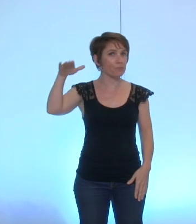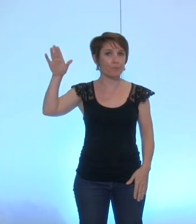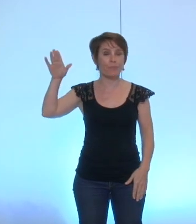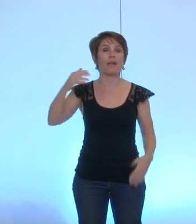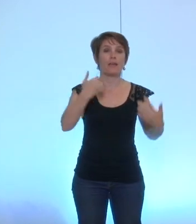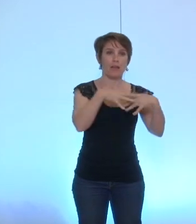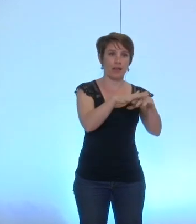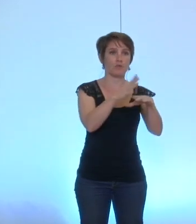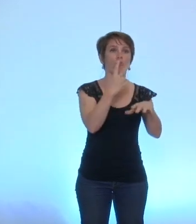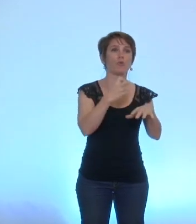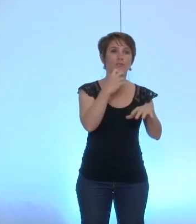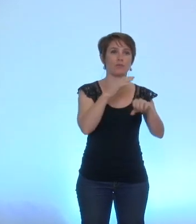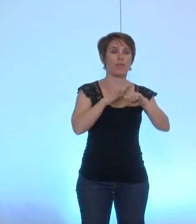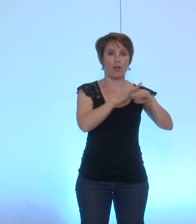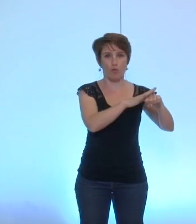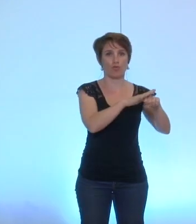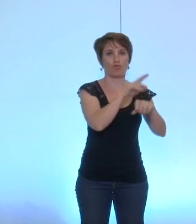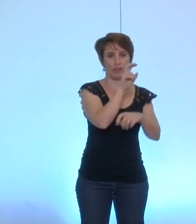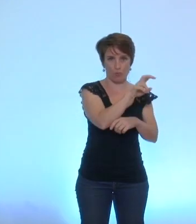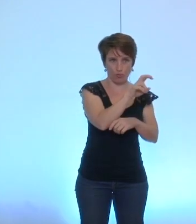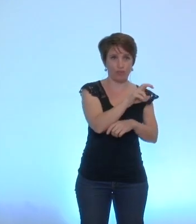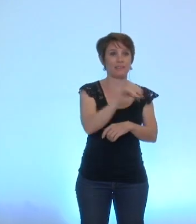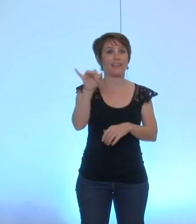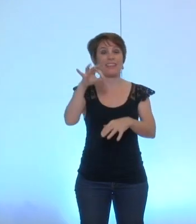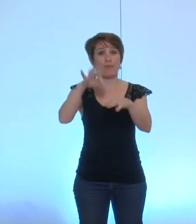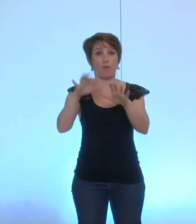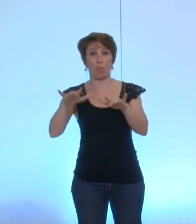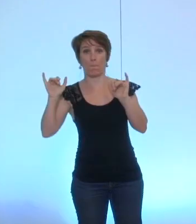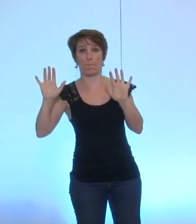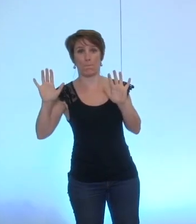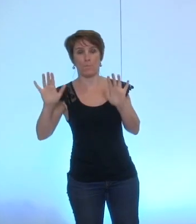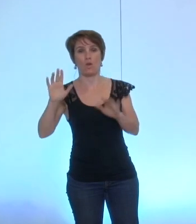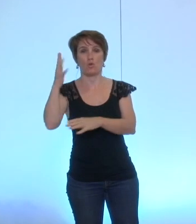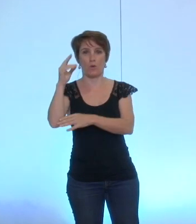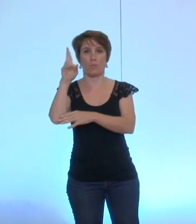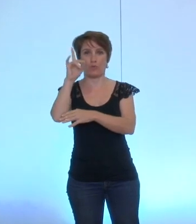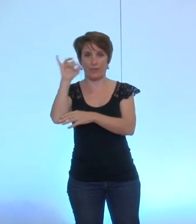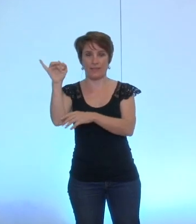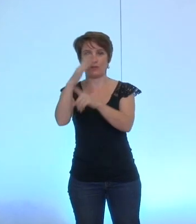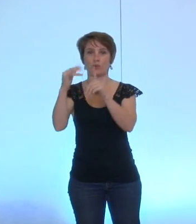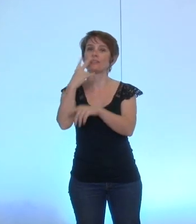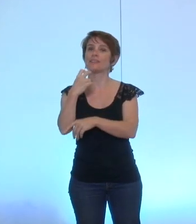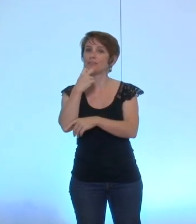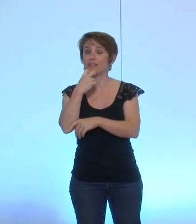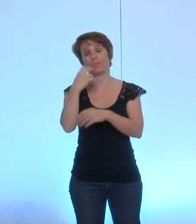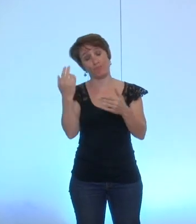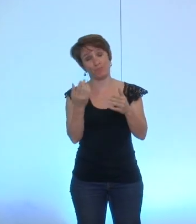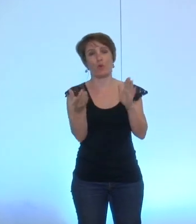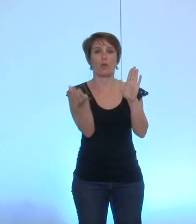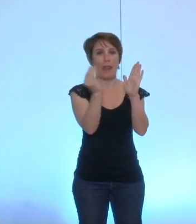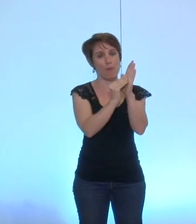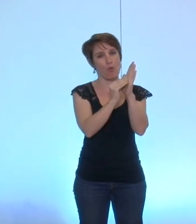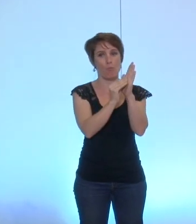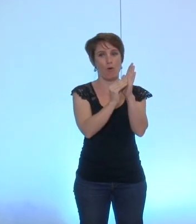rassemblement citoyen de la gauche et des écologistes qui s'abstient du mp UDI société civile cet amendement est donc